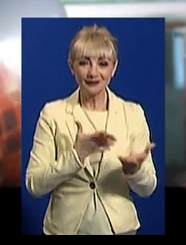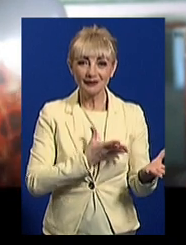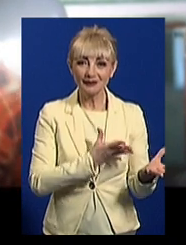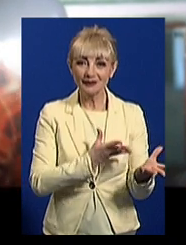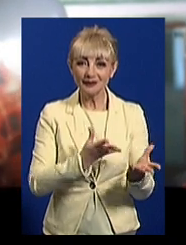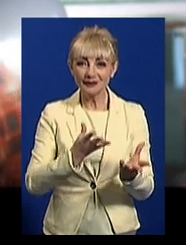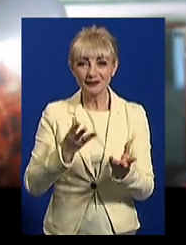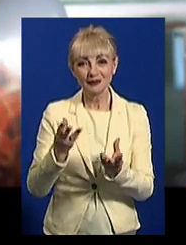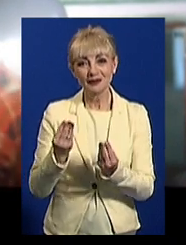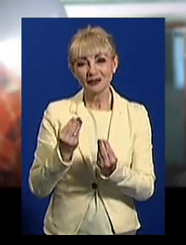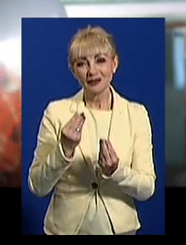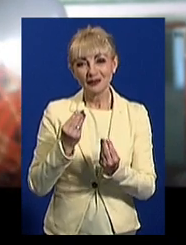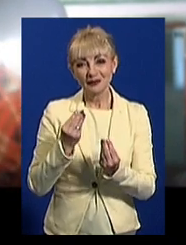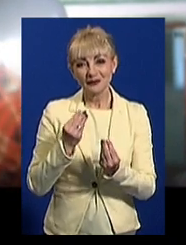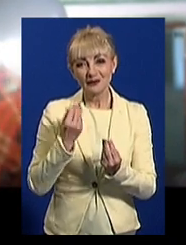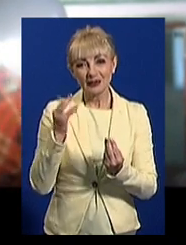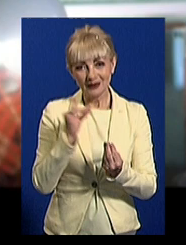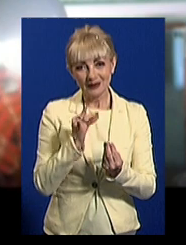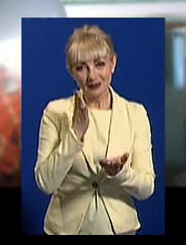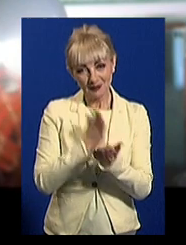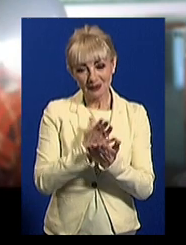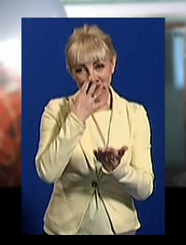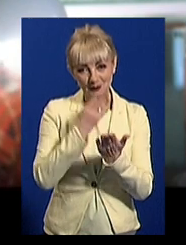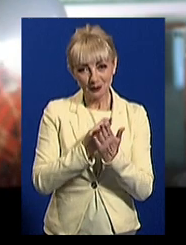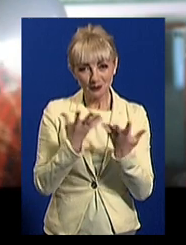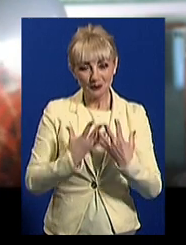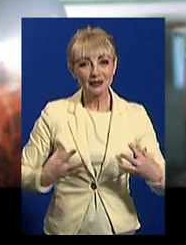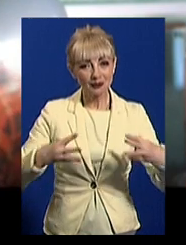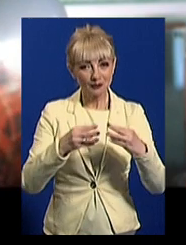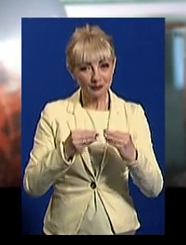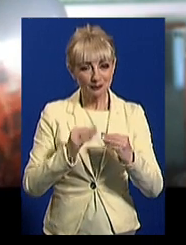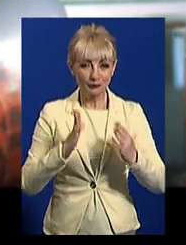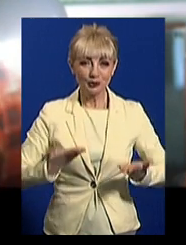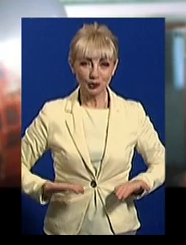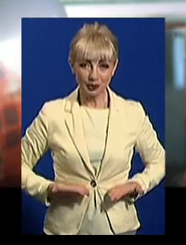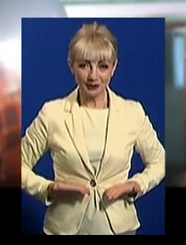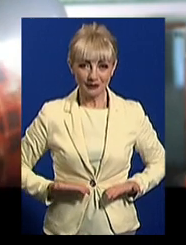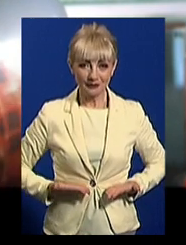заробити гроші і завести свою сім'ю в житті.